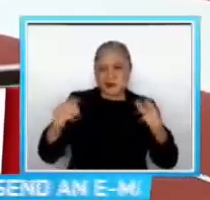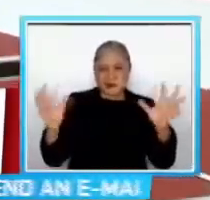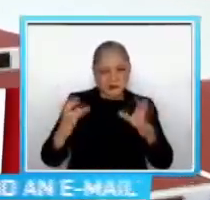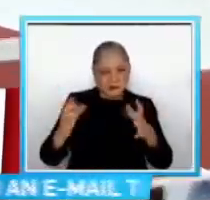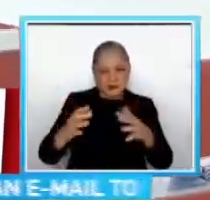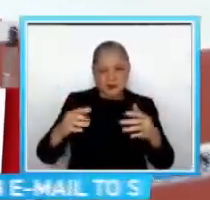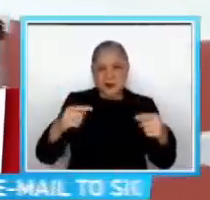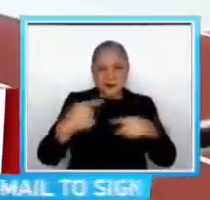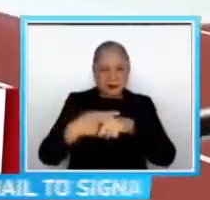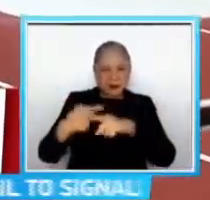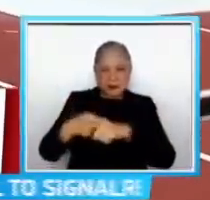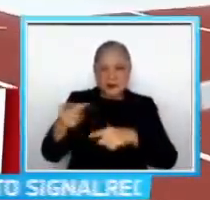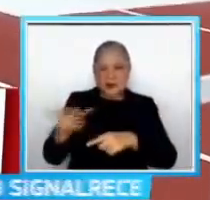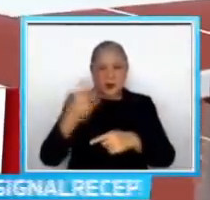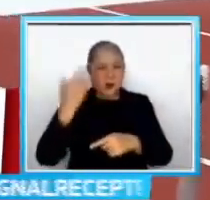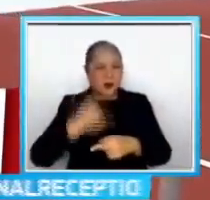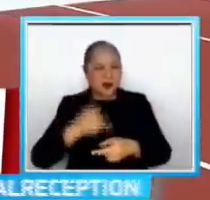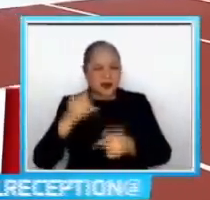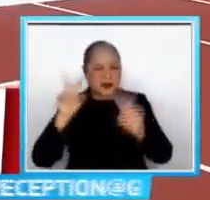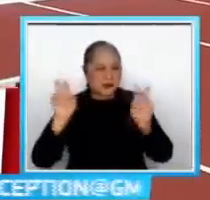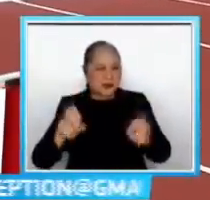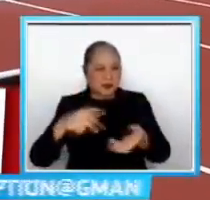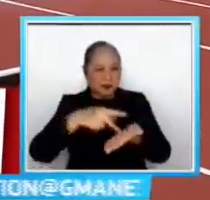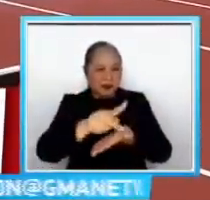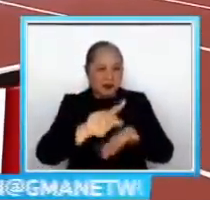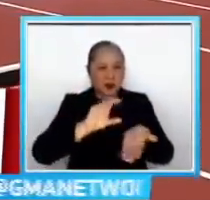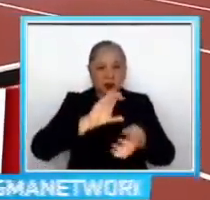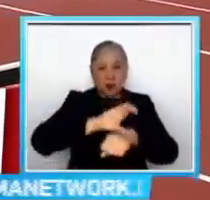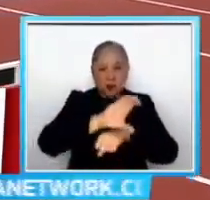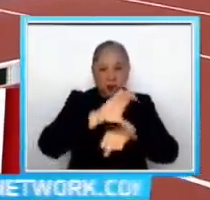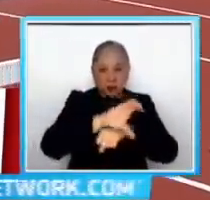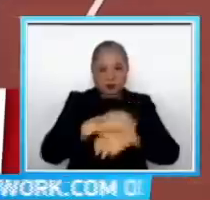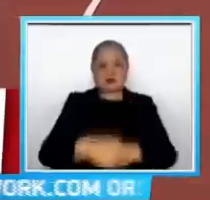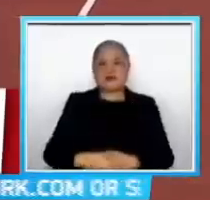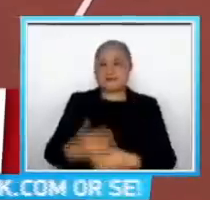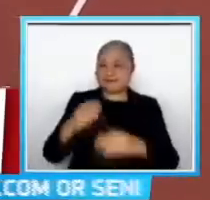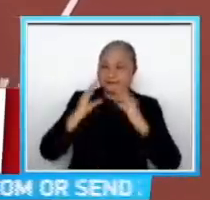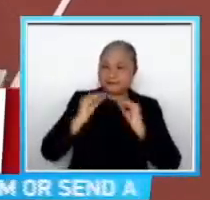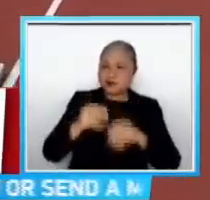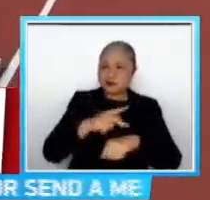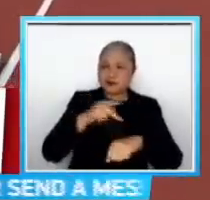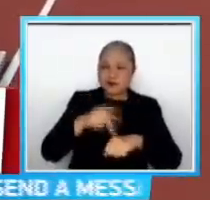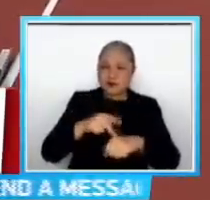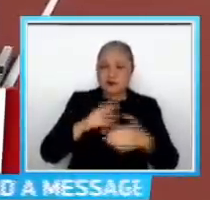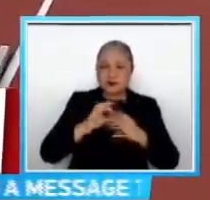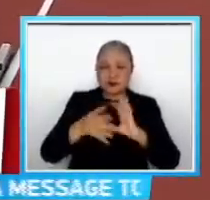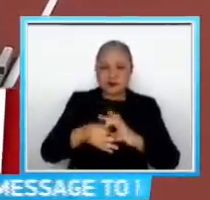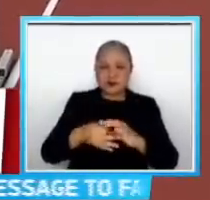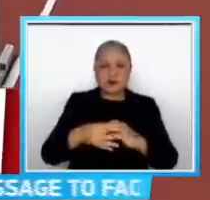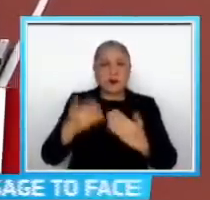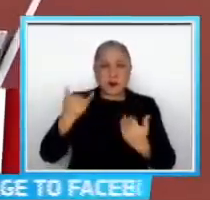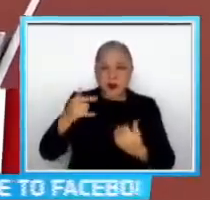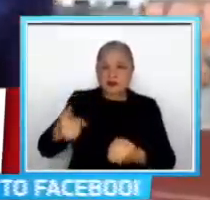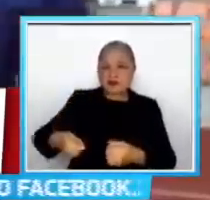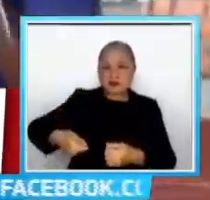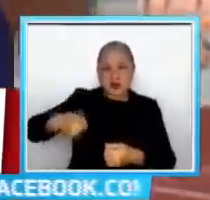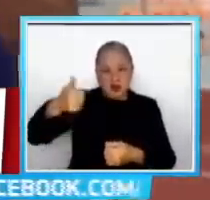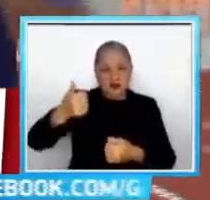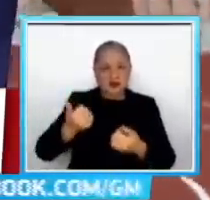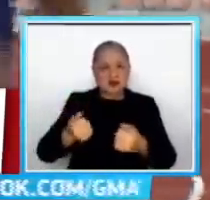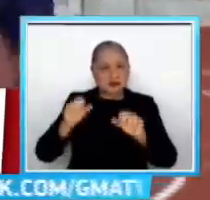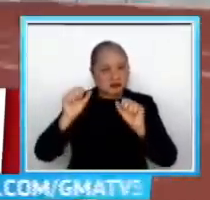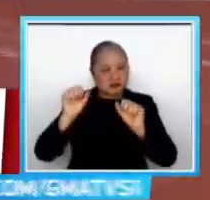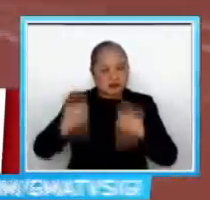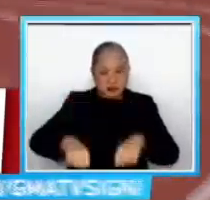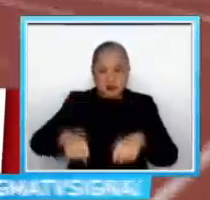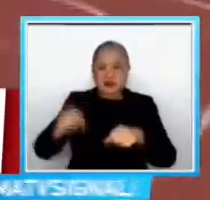kanyang coach Ikinalungkot naman niya ni POC President Abraham Bambol Tolentino Lalo't malaki raw ang chance ni Obiena na makapag-uwi ng